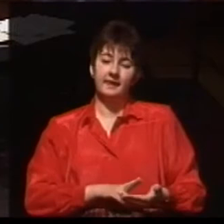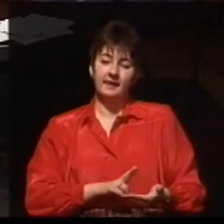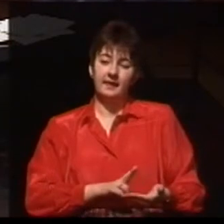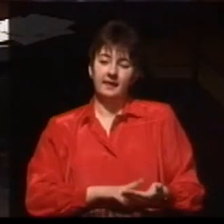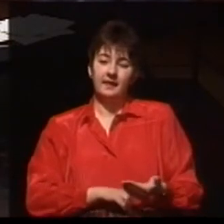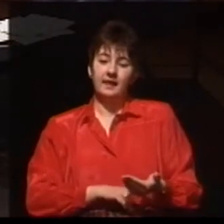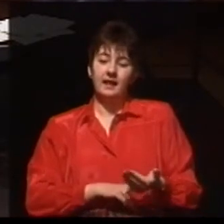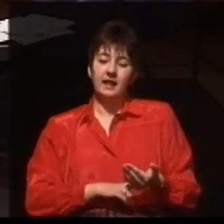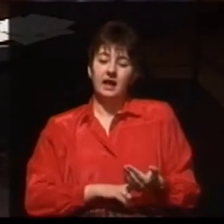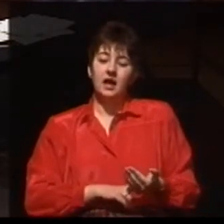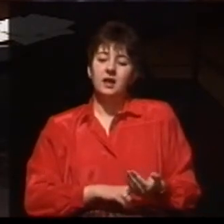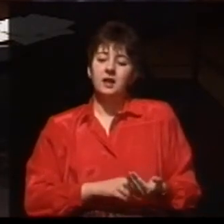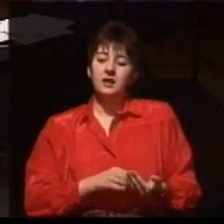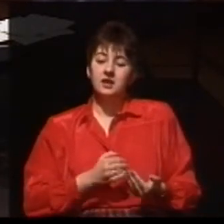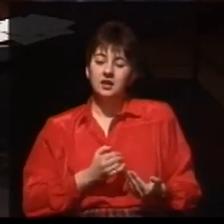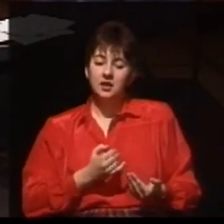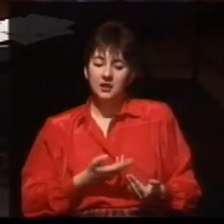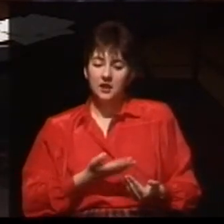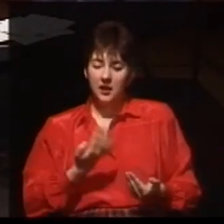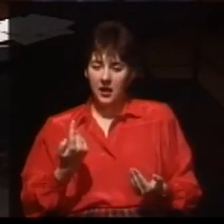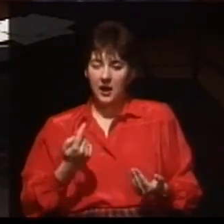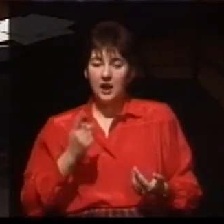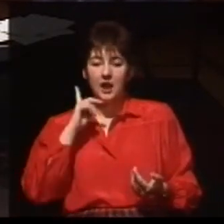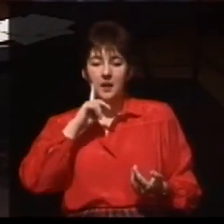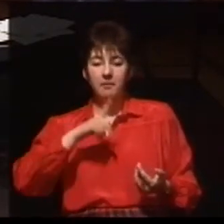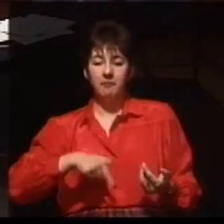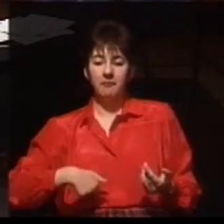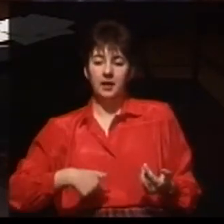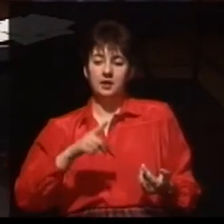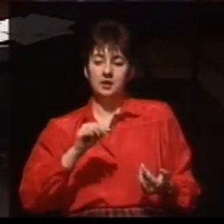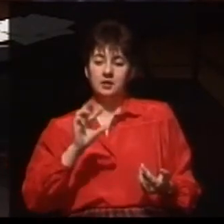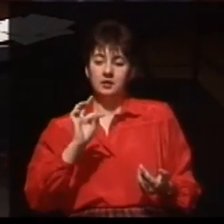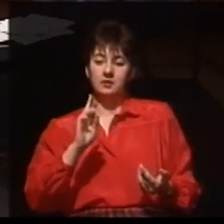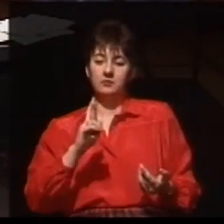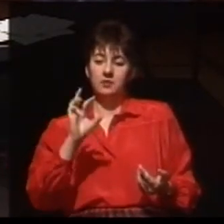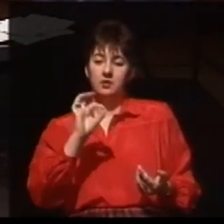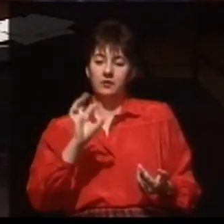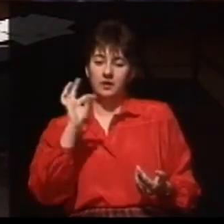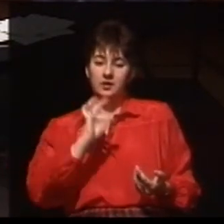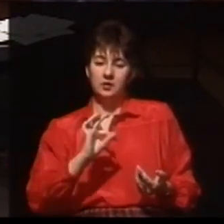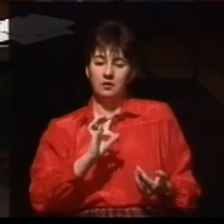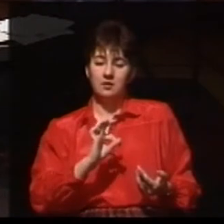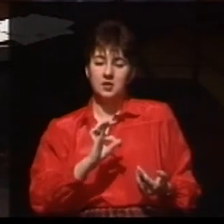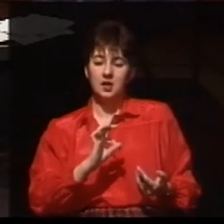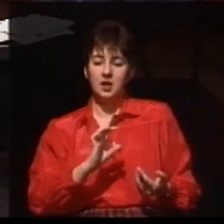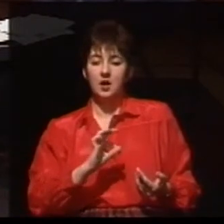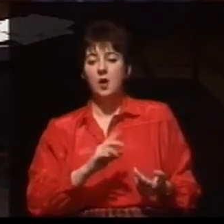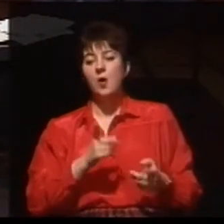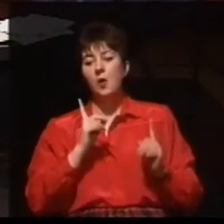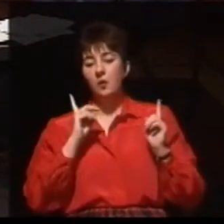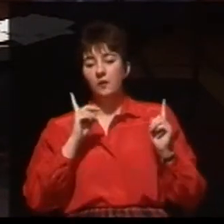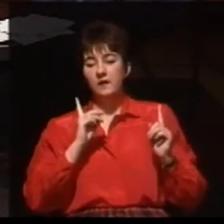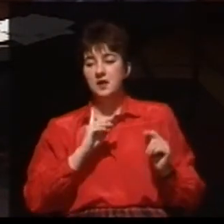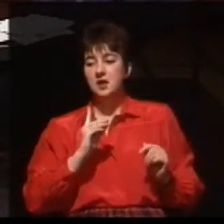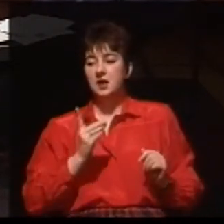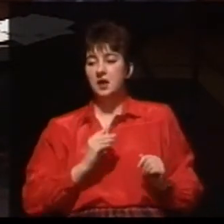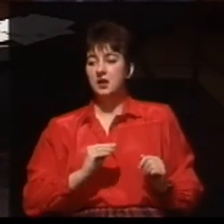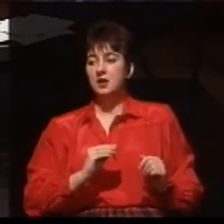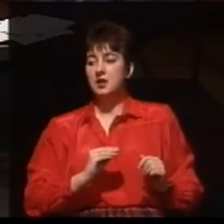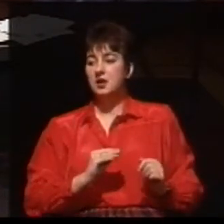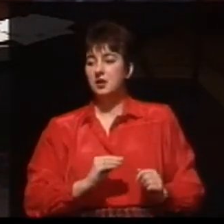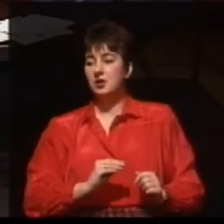wpływ prowadzonej rehabilitacji i elastyczności pacjenta w trakcie rehabilitacji przy